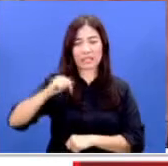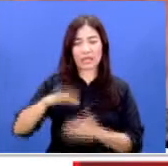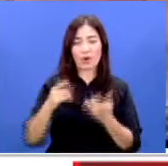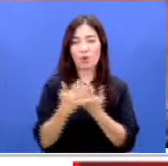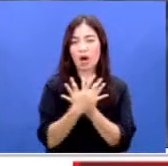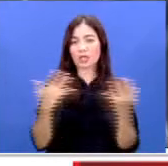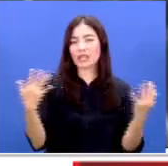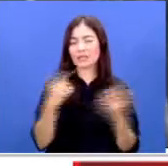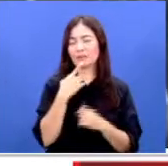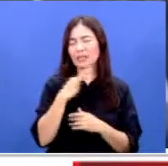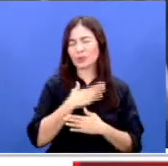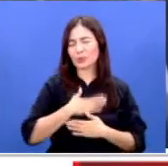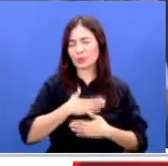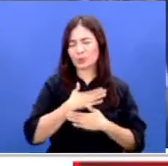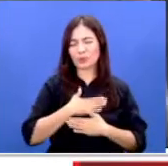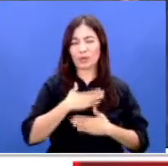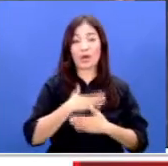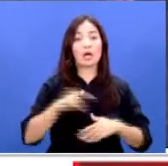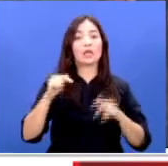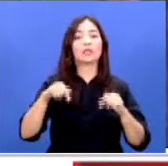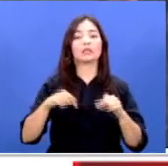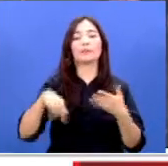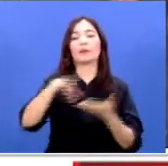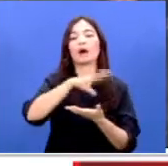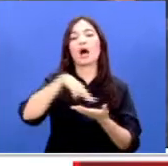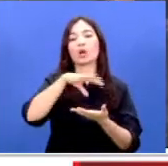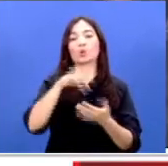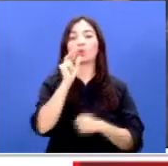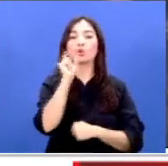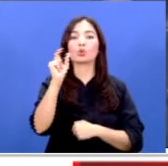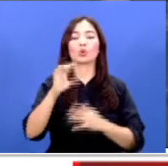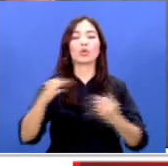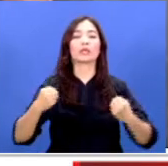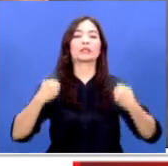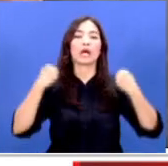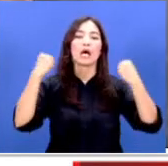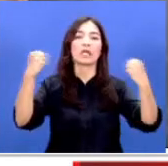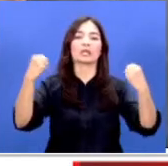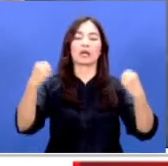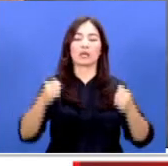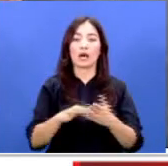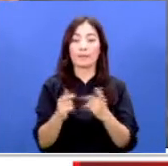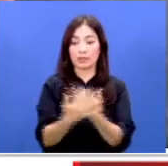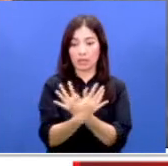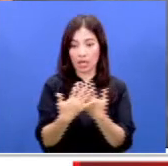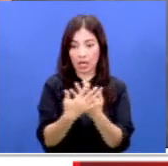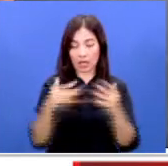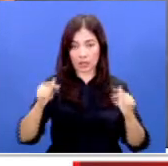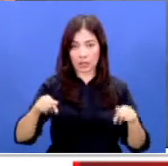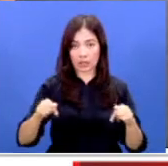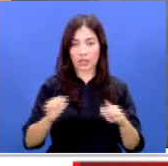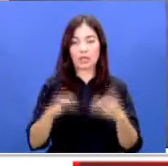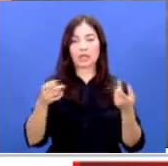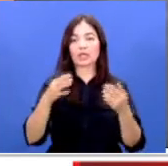ini sangat berdampak terhadap kondisi kesehatan mereka yang sangat rawan melalui